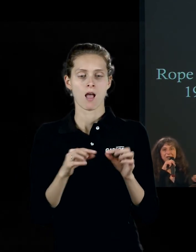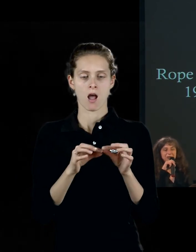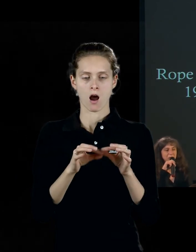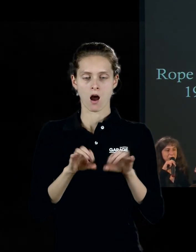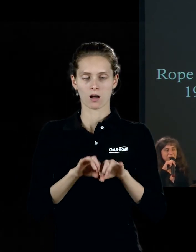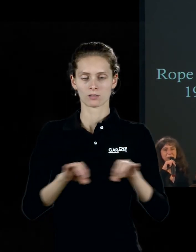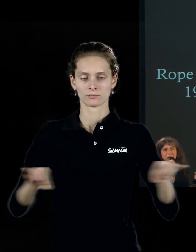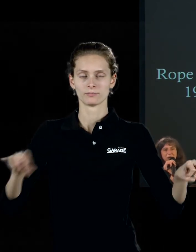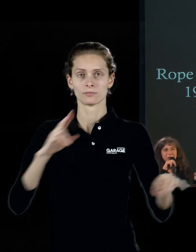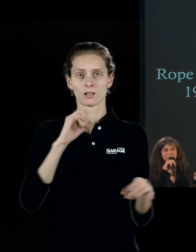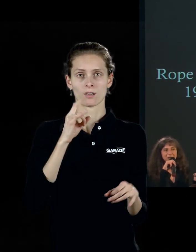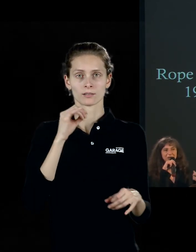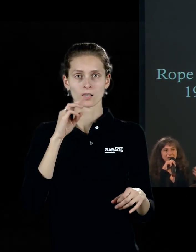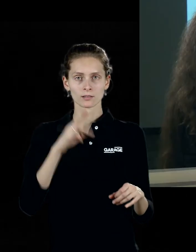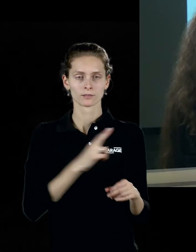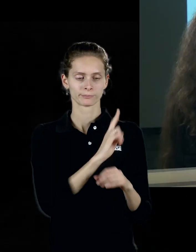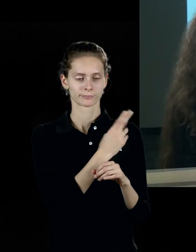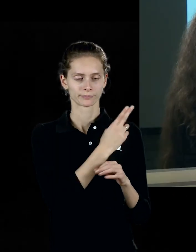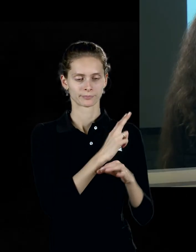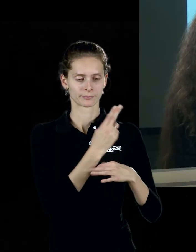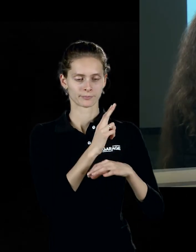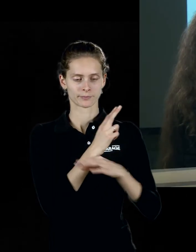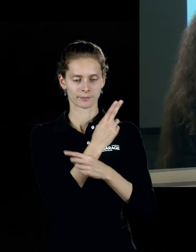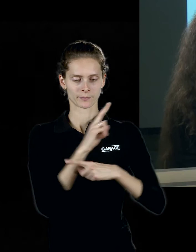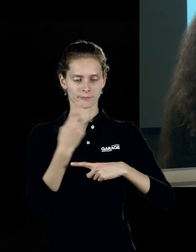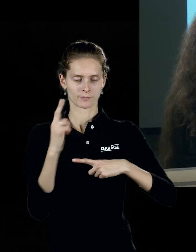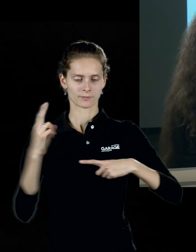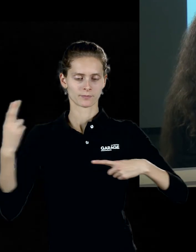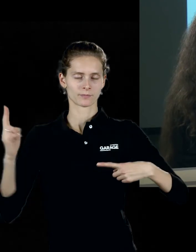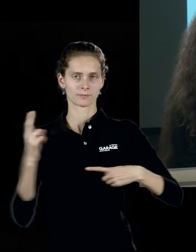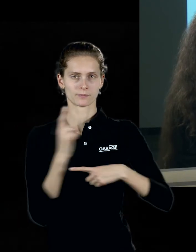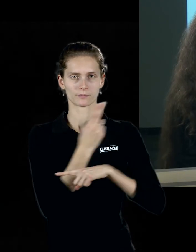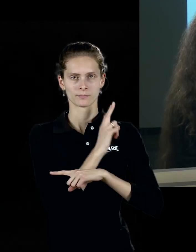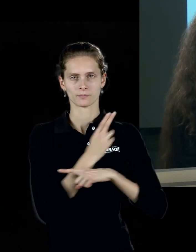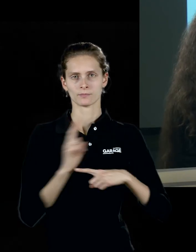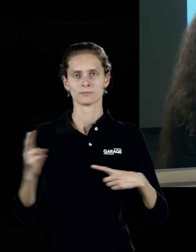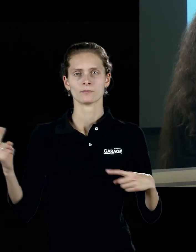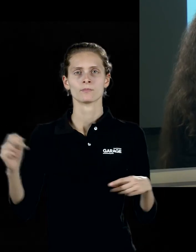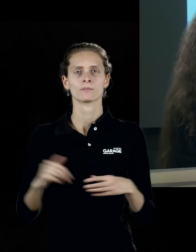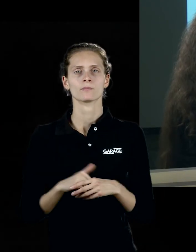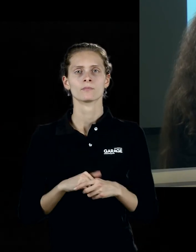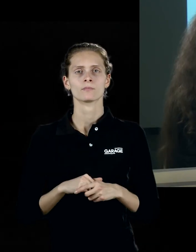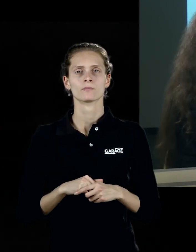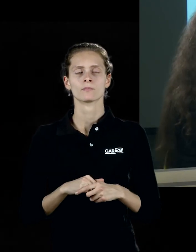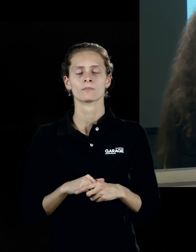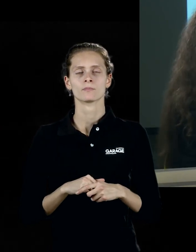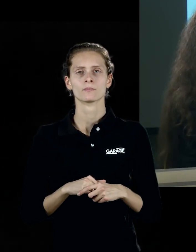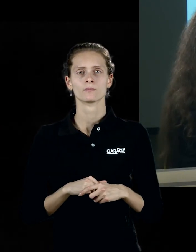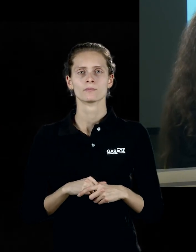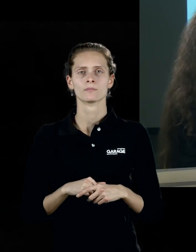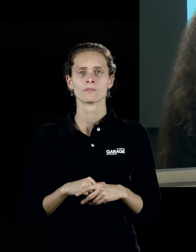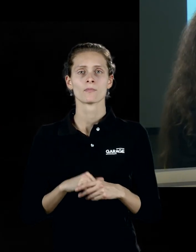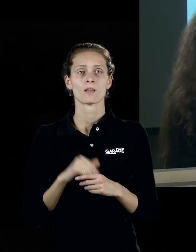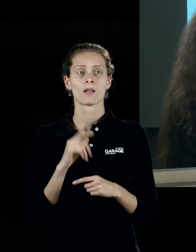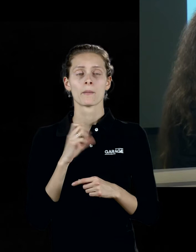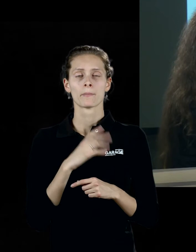опять-таки, если вспомнить его баухазовские тетради того времени, это один из примеров существования линии. Это одно из заданий для